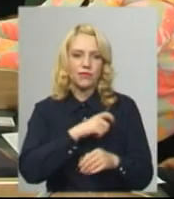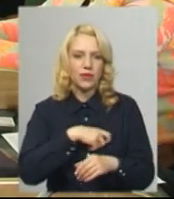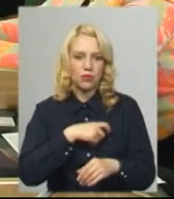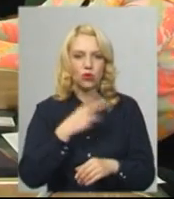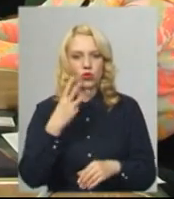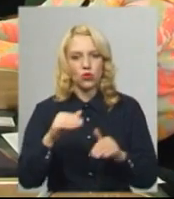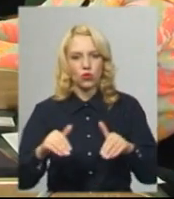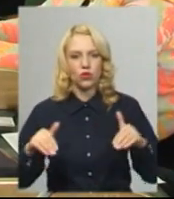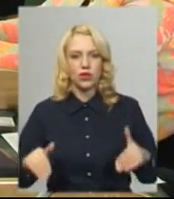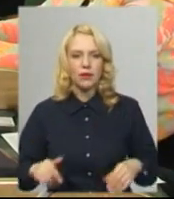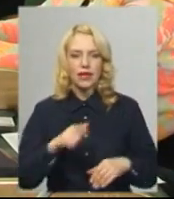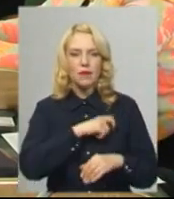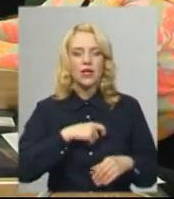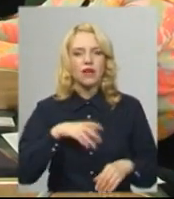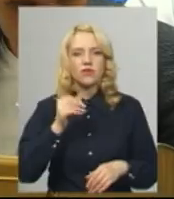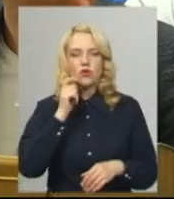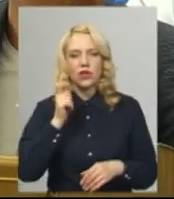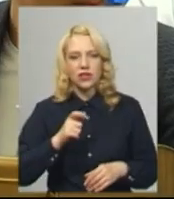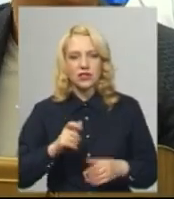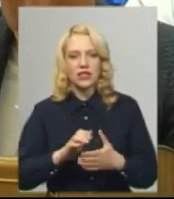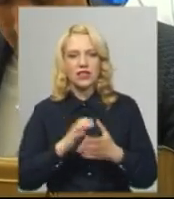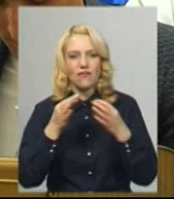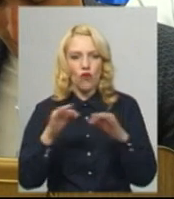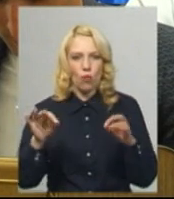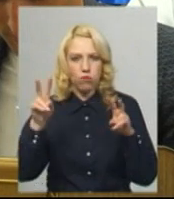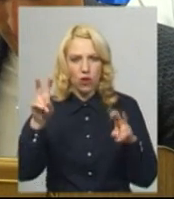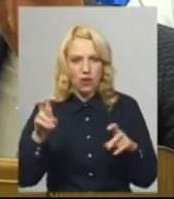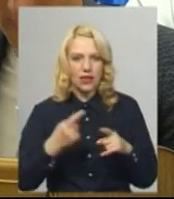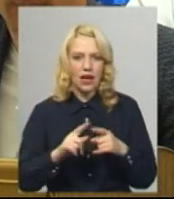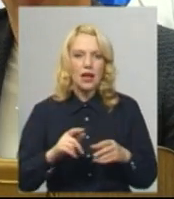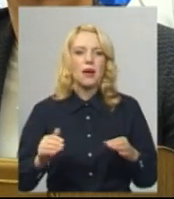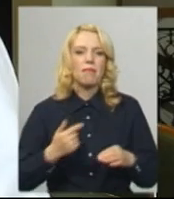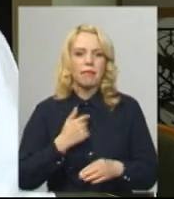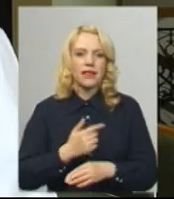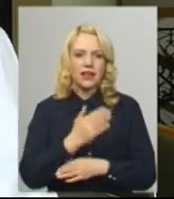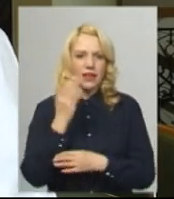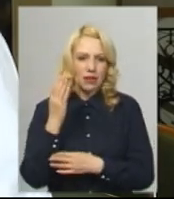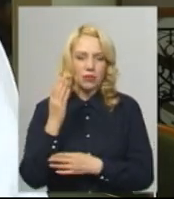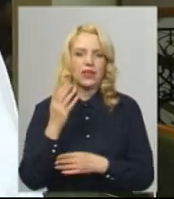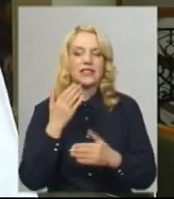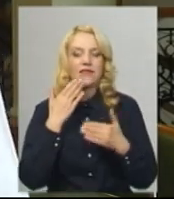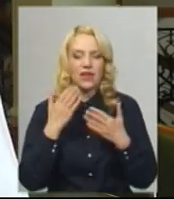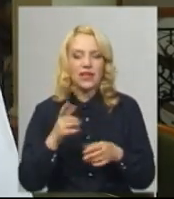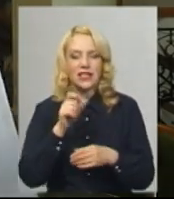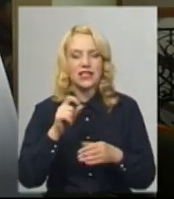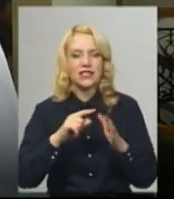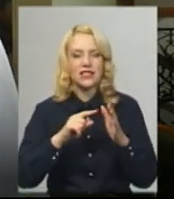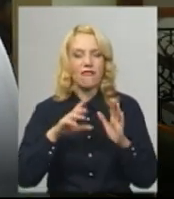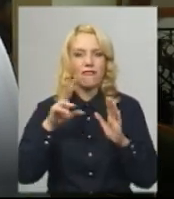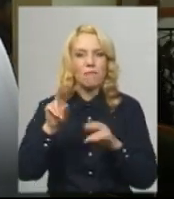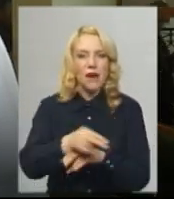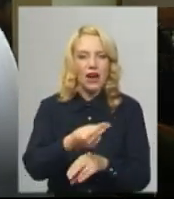Депутат обласної ради від Всеукраїнського об'єднання «Свобода» Анатолій Панчук каже, підтримав звернення з правками. Ми пропонували внести